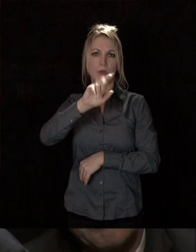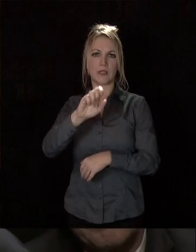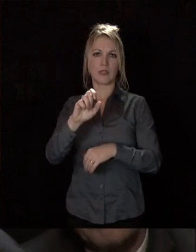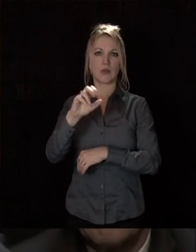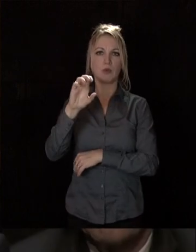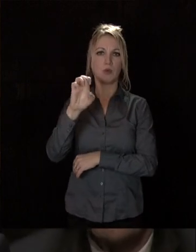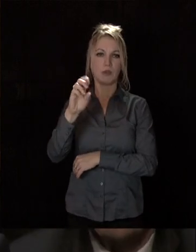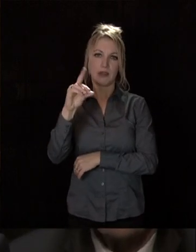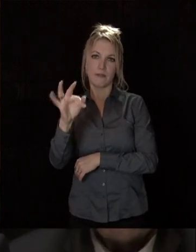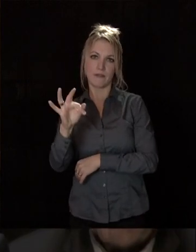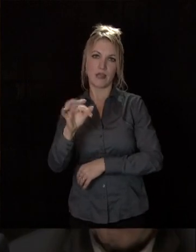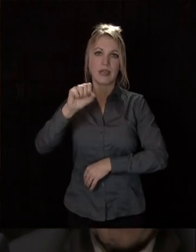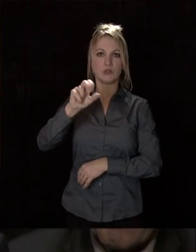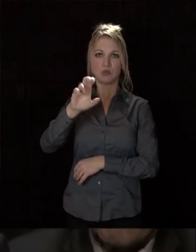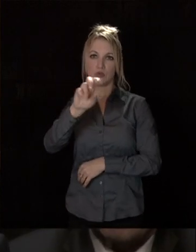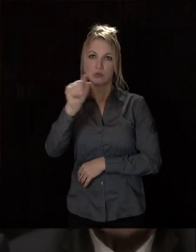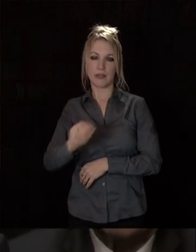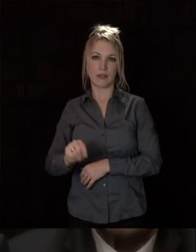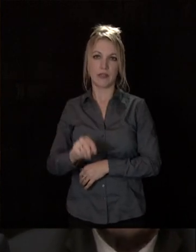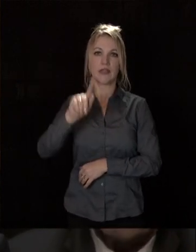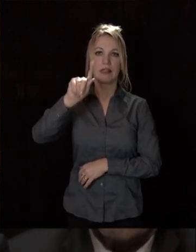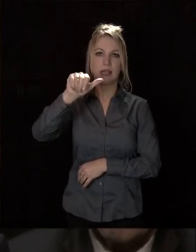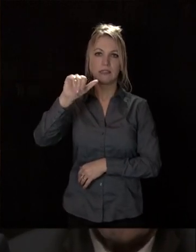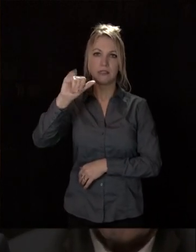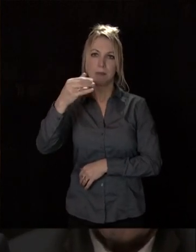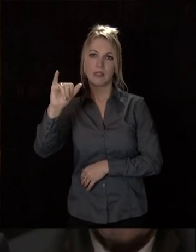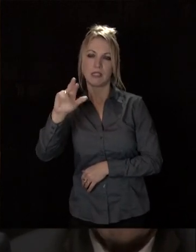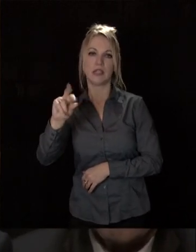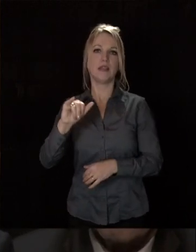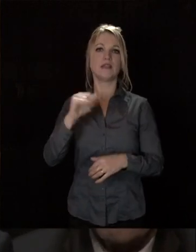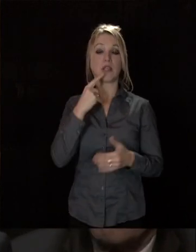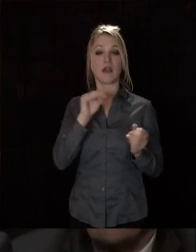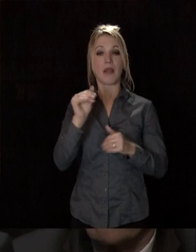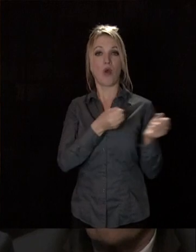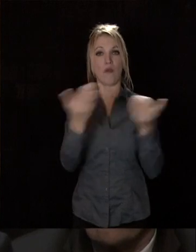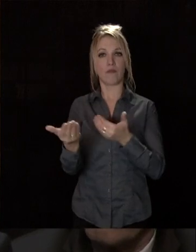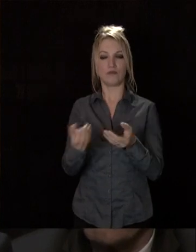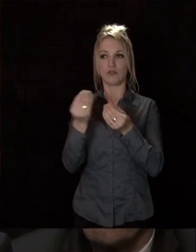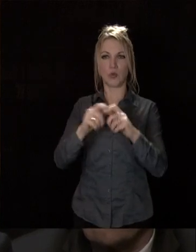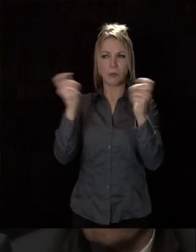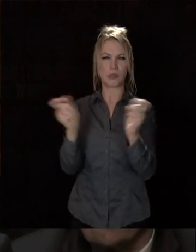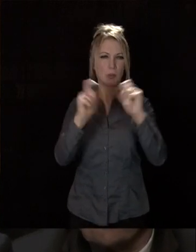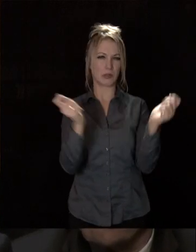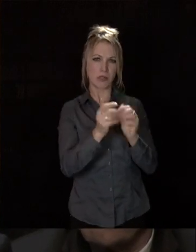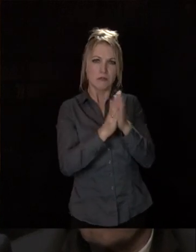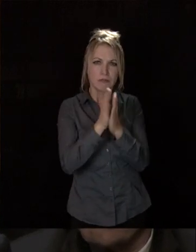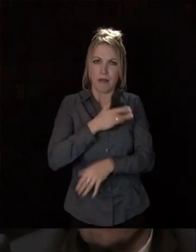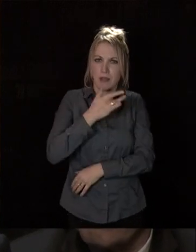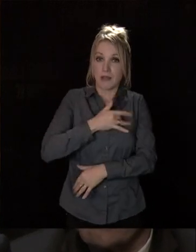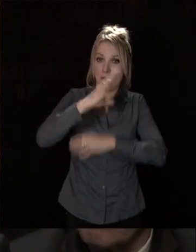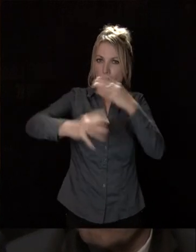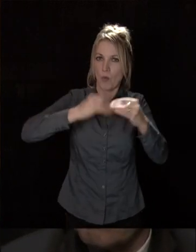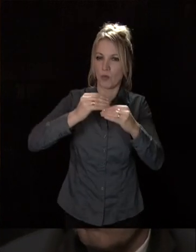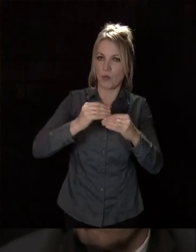Cité Lume, de Suez et de Capgemini. Et cet appel d'offres a suscité les convoitises des plus grandes entreprises du monde. C un